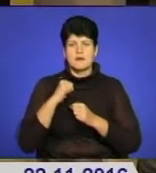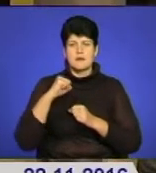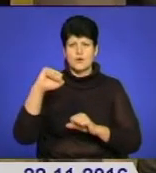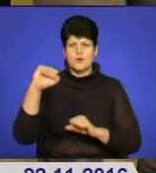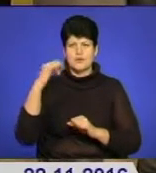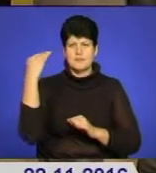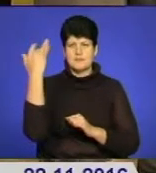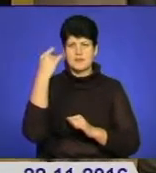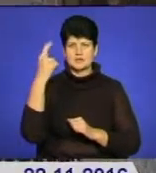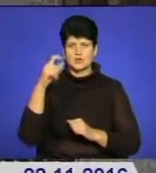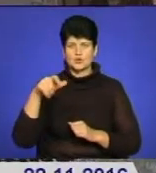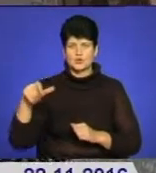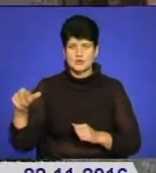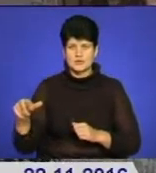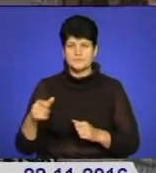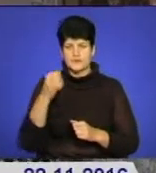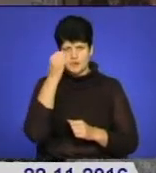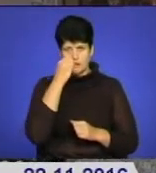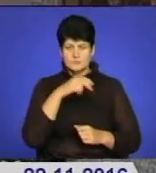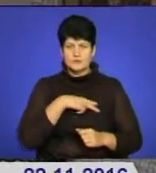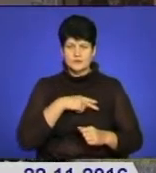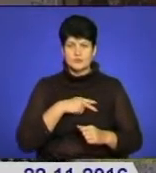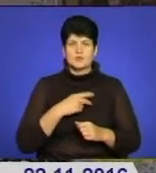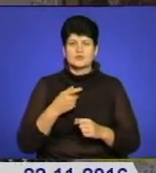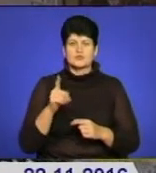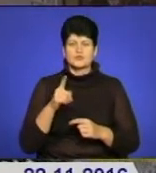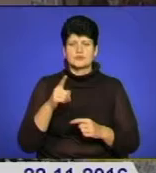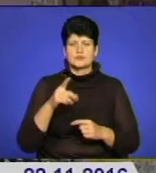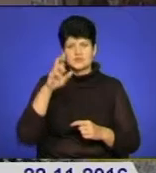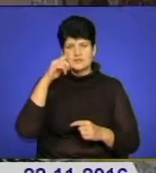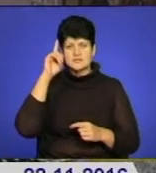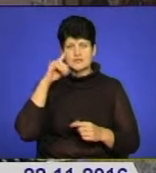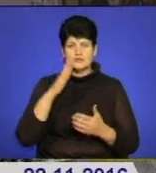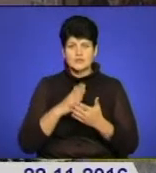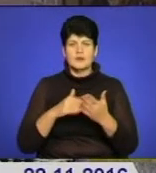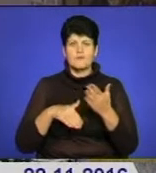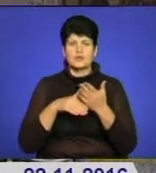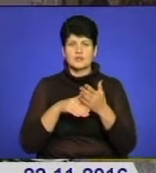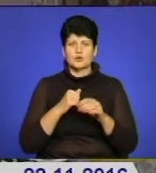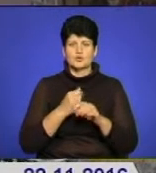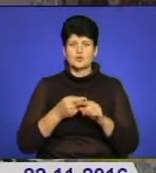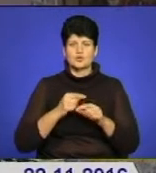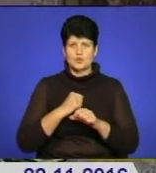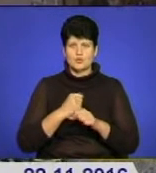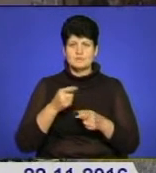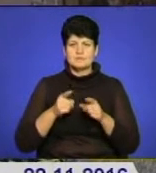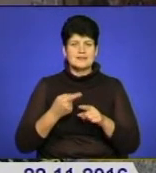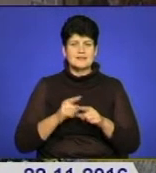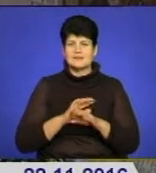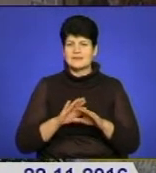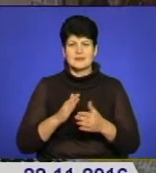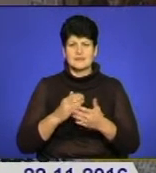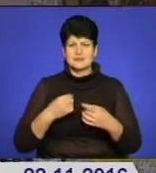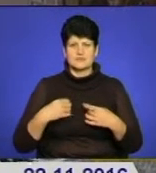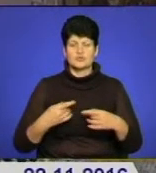Дякую за нагороду. Приємно, що держава знає, що є волонтери, які роблять цю роботу. Але насправді це не є свято. Я не